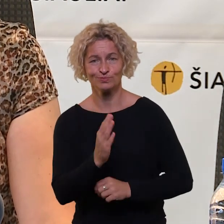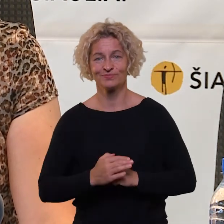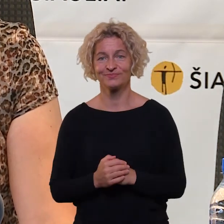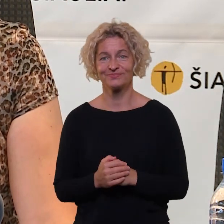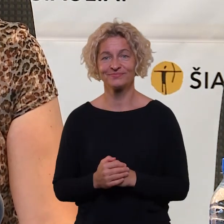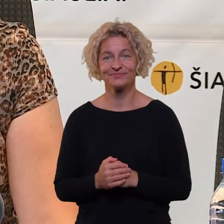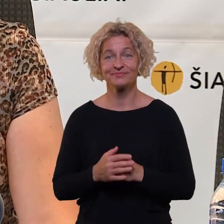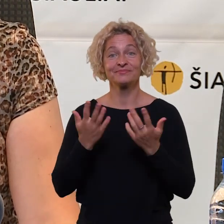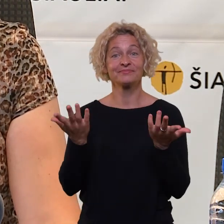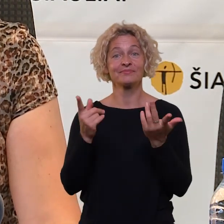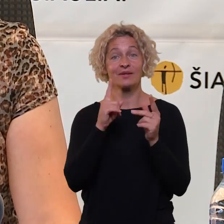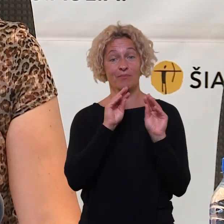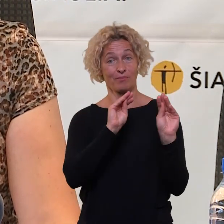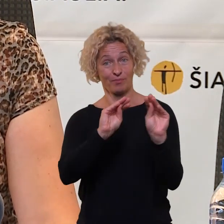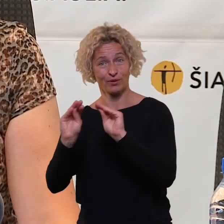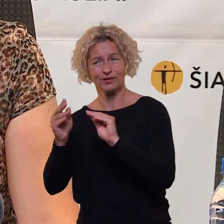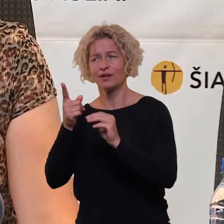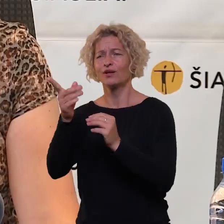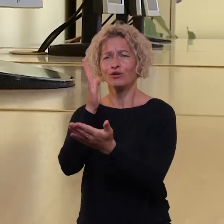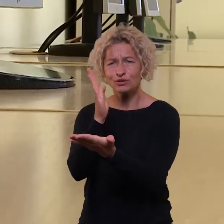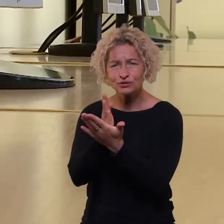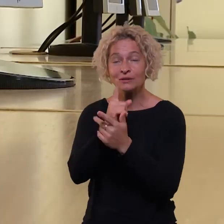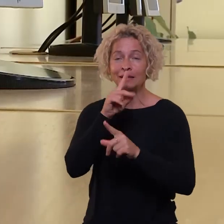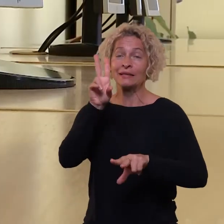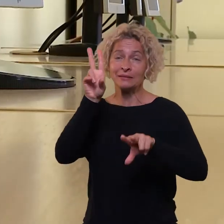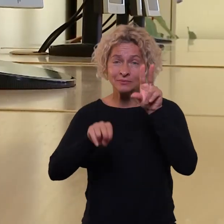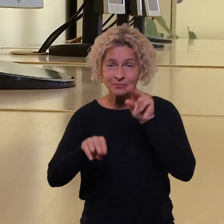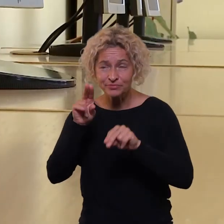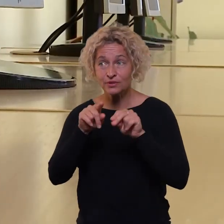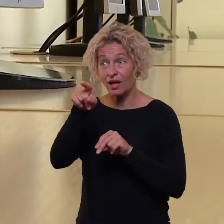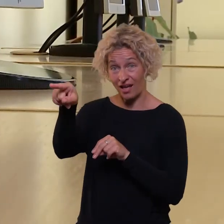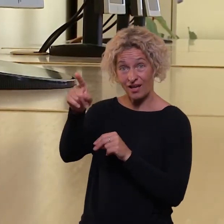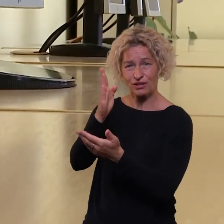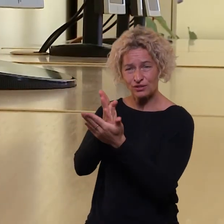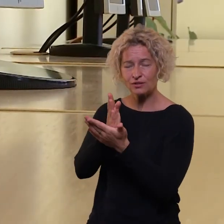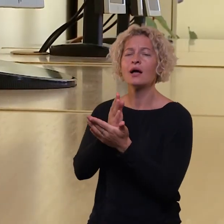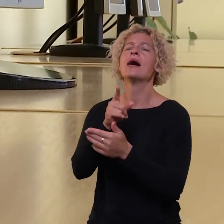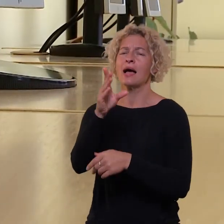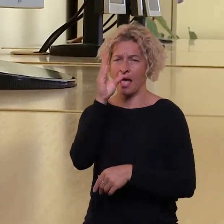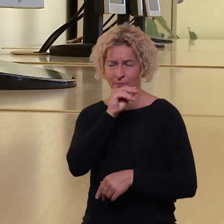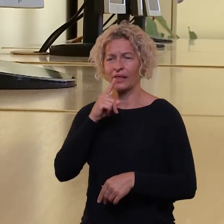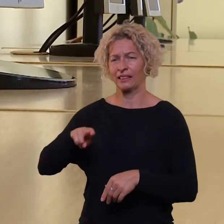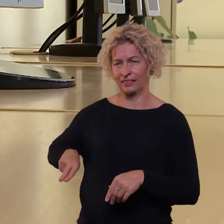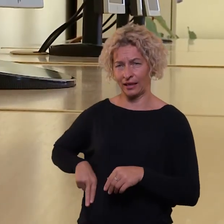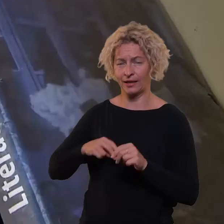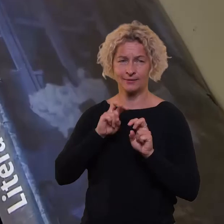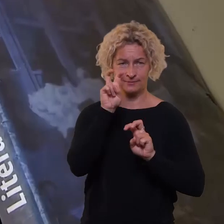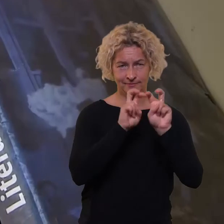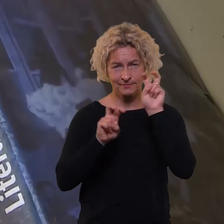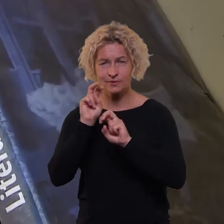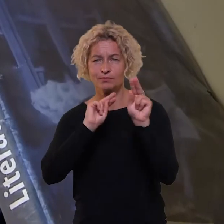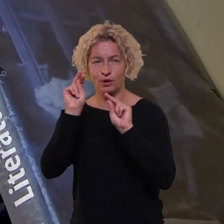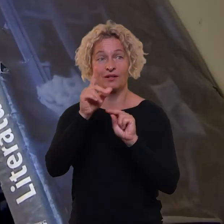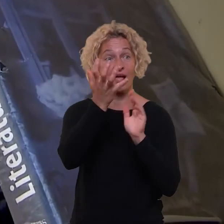tai yra natūralus procesas ir esant rizikai, tai vis tik tais vadovas vis tiek turės užtikrinti ūkdymo proceso.